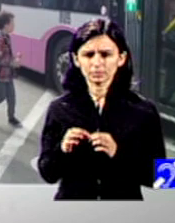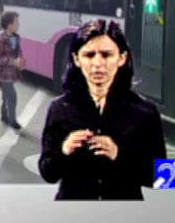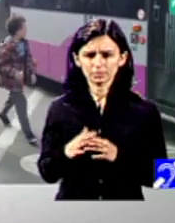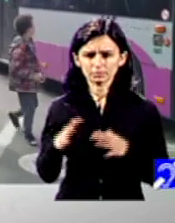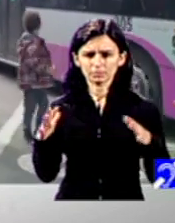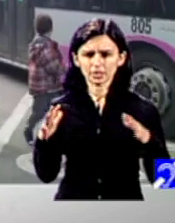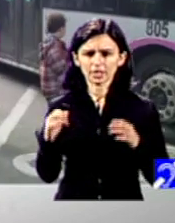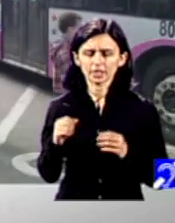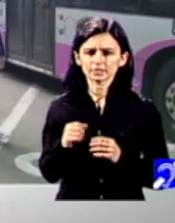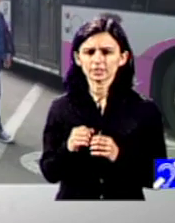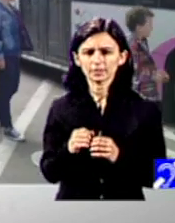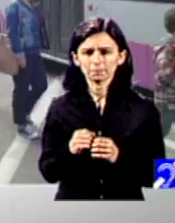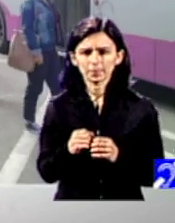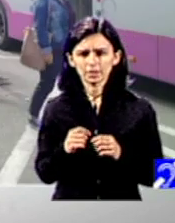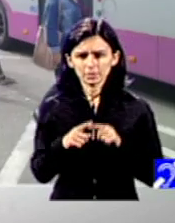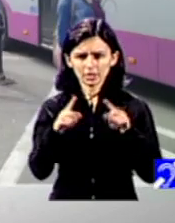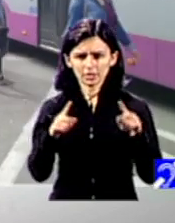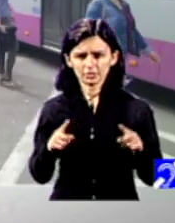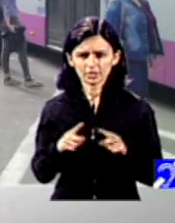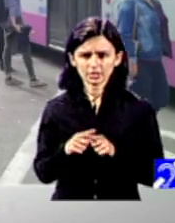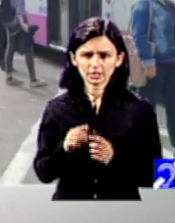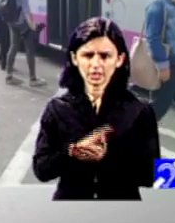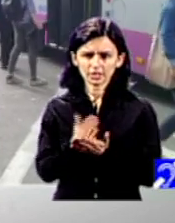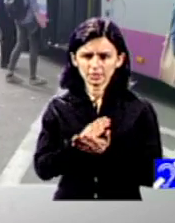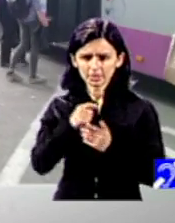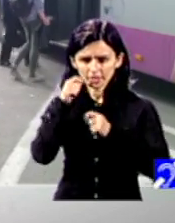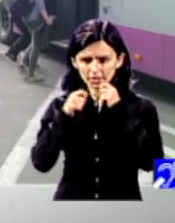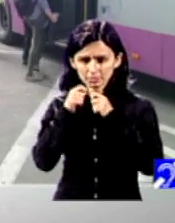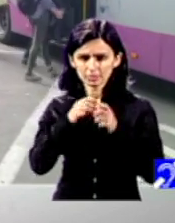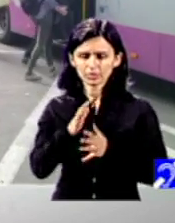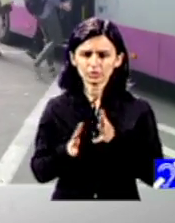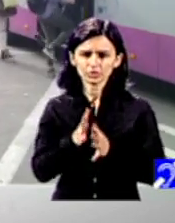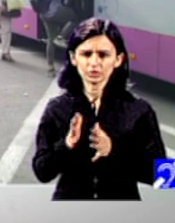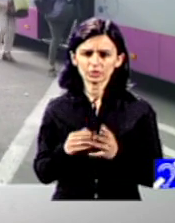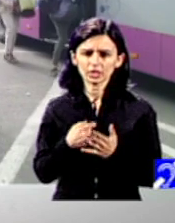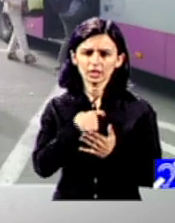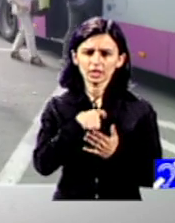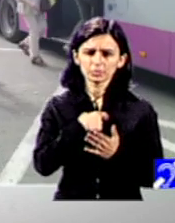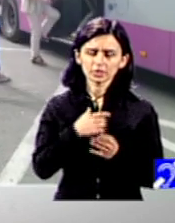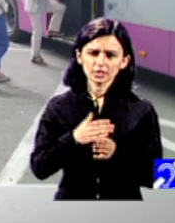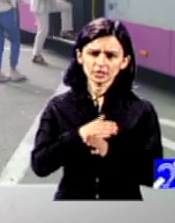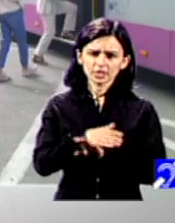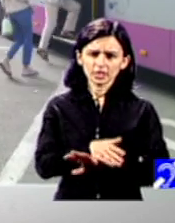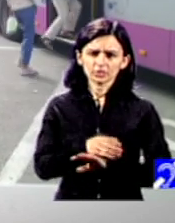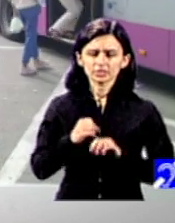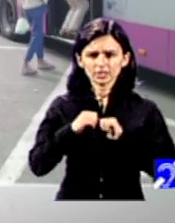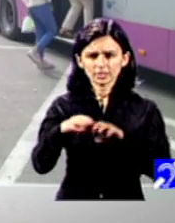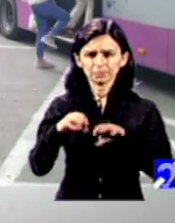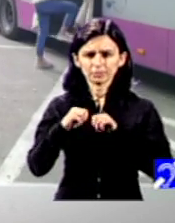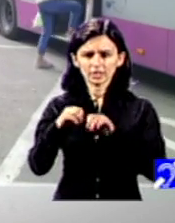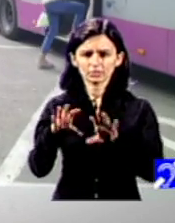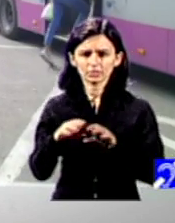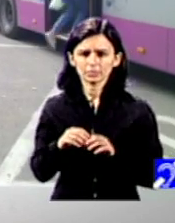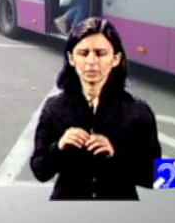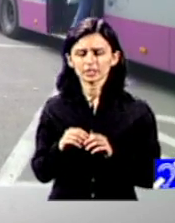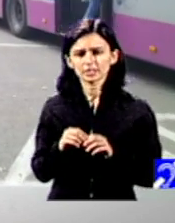exemplu pe fereastra de interpretare mimico-gestuală și putând astfel să acceseze informația respectivă într-un